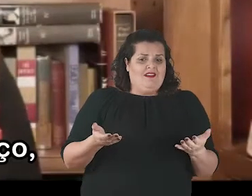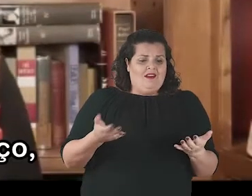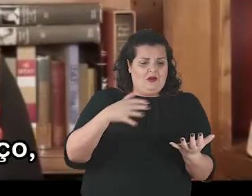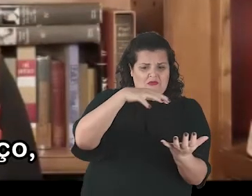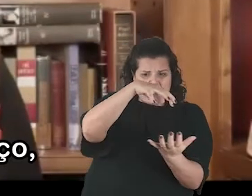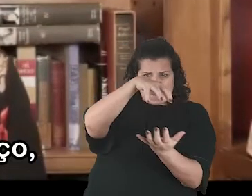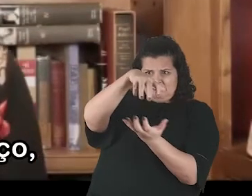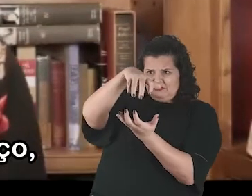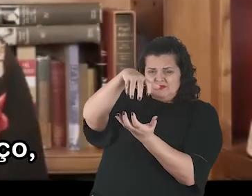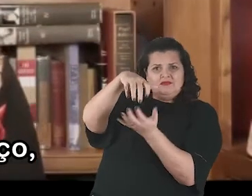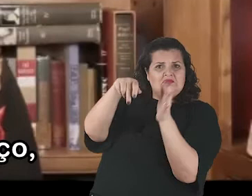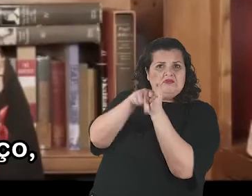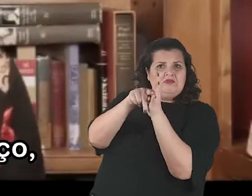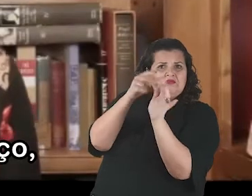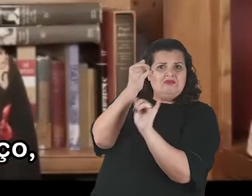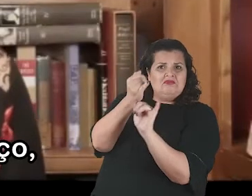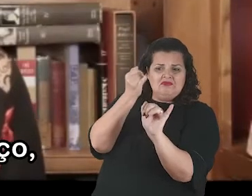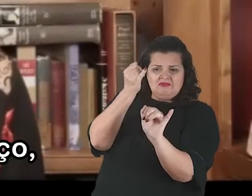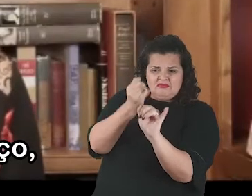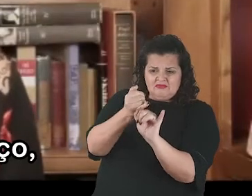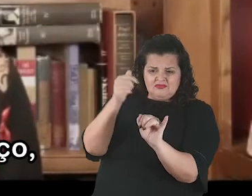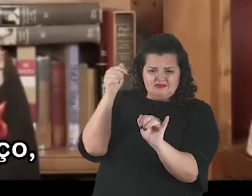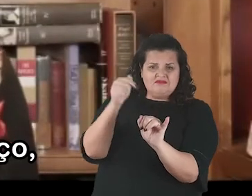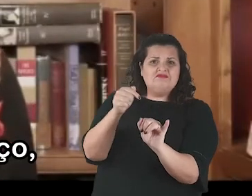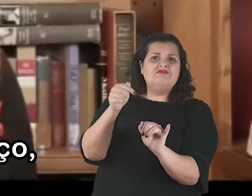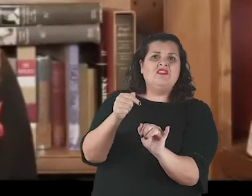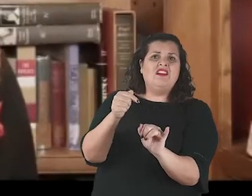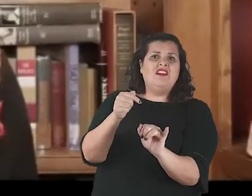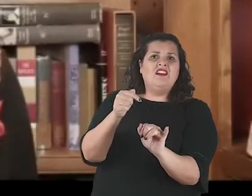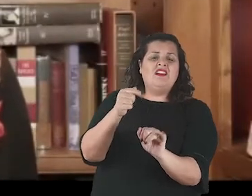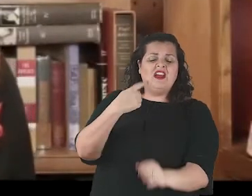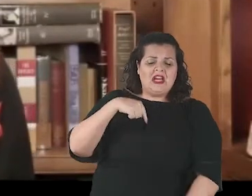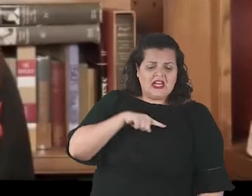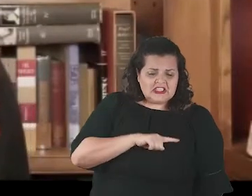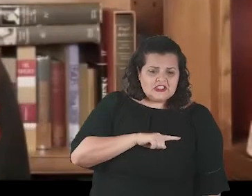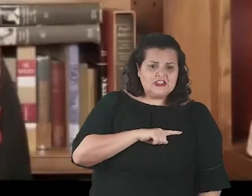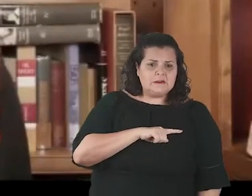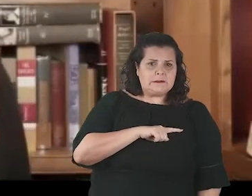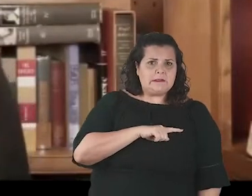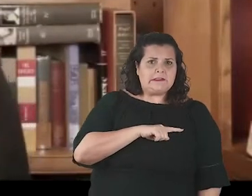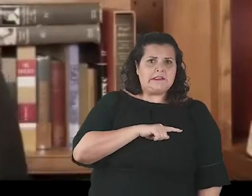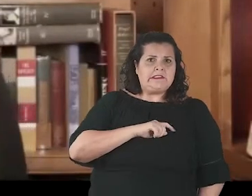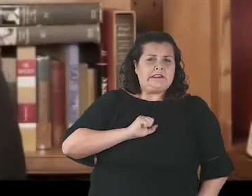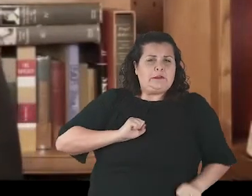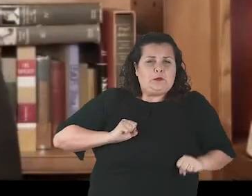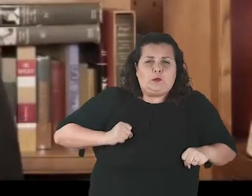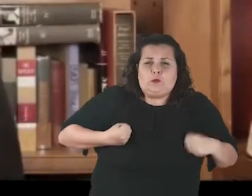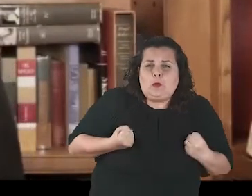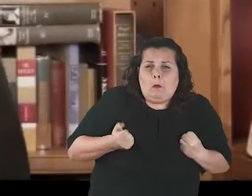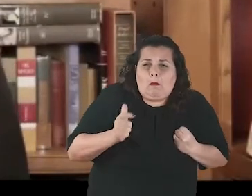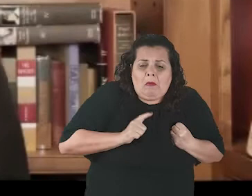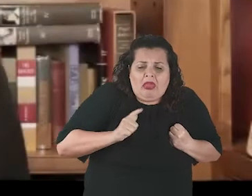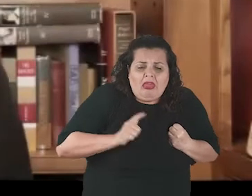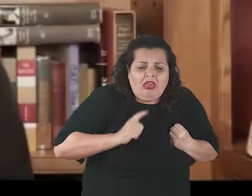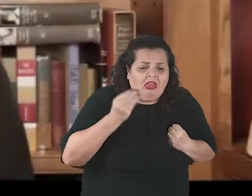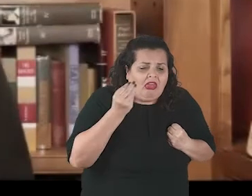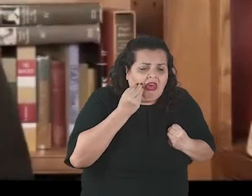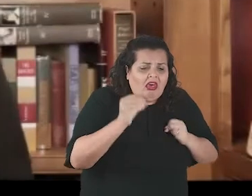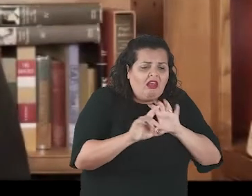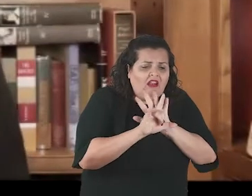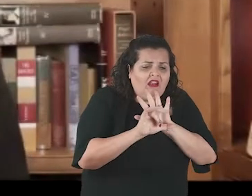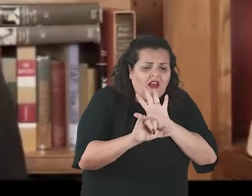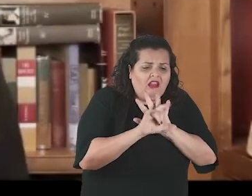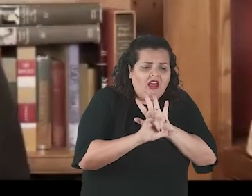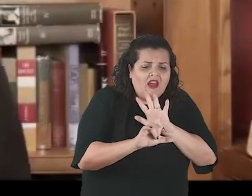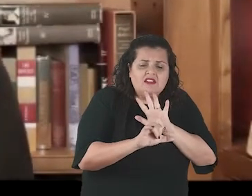And in this mythos of cyberspace, despite the fact that we had worked so hard to